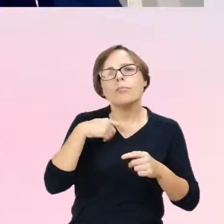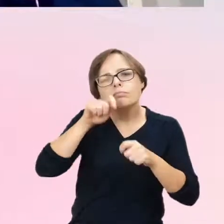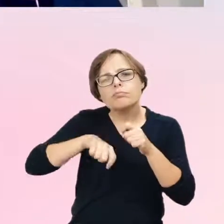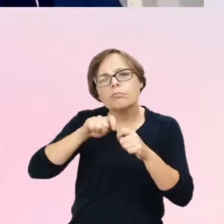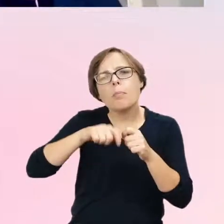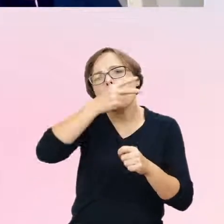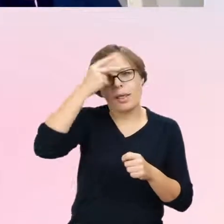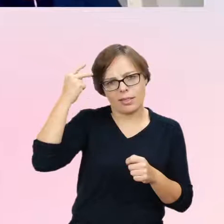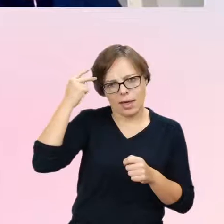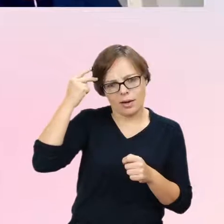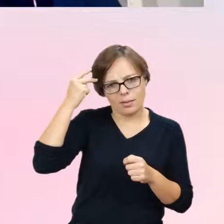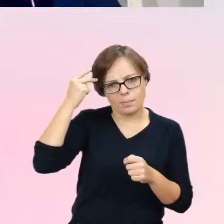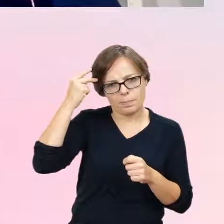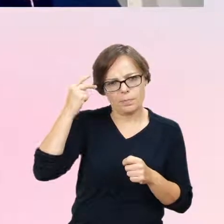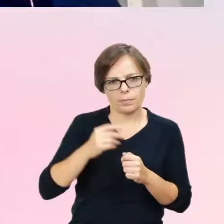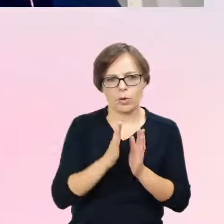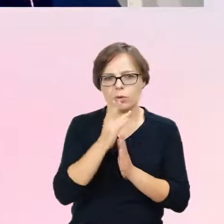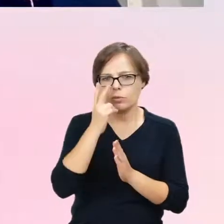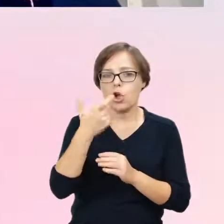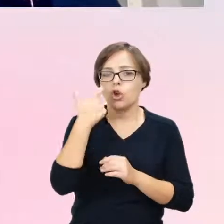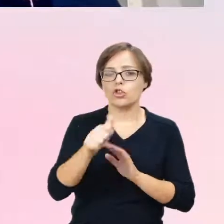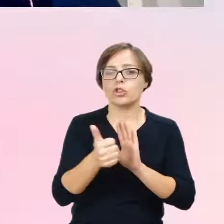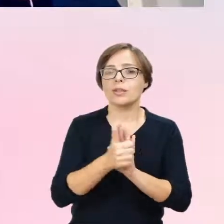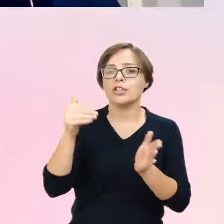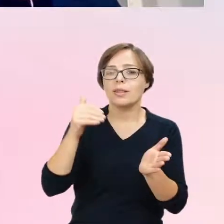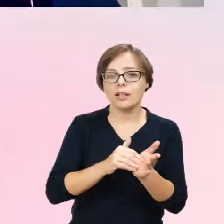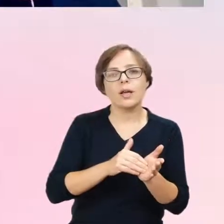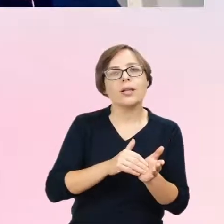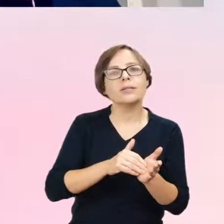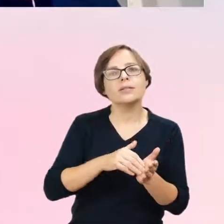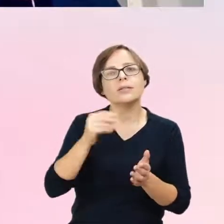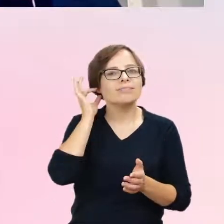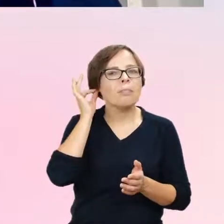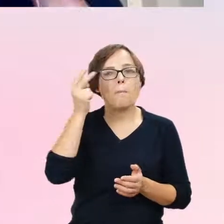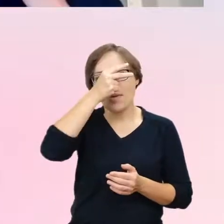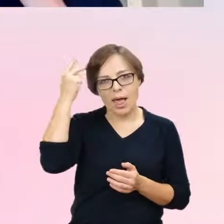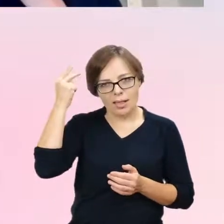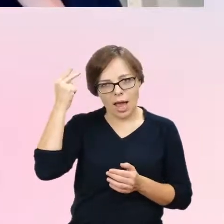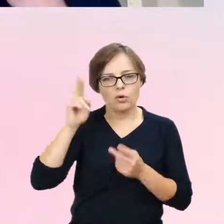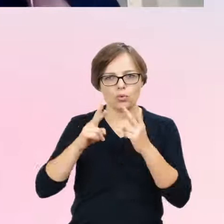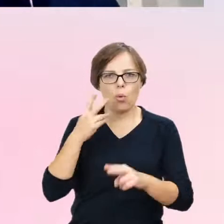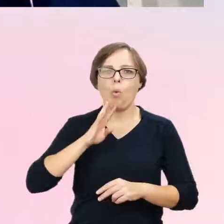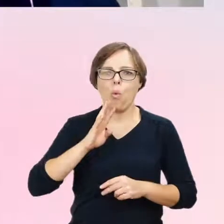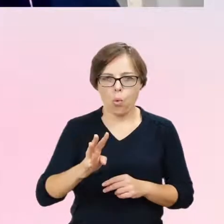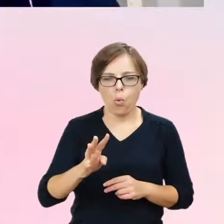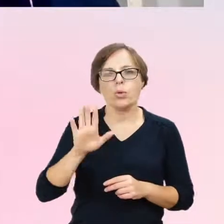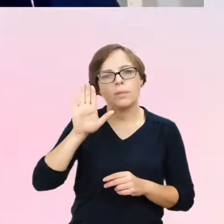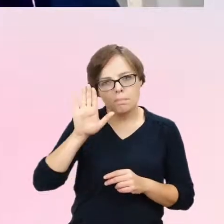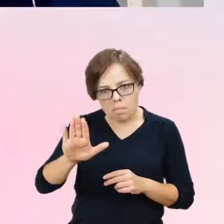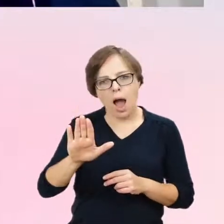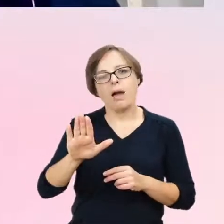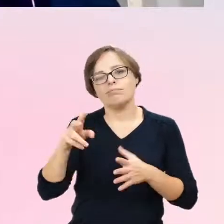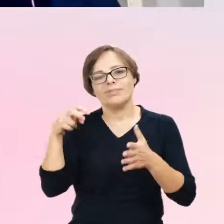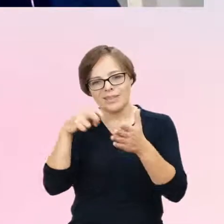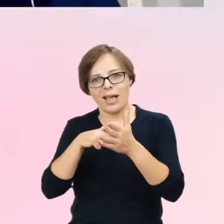zobaczcie Państwo, 116 tysięcy pielęgniarek z USA, które miały cechy ze spektrum